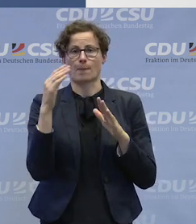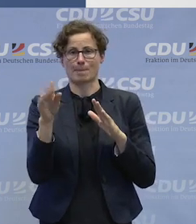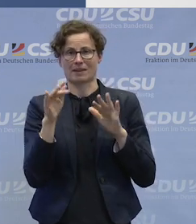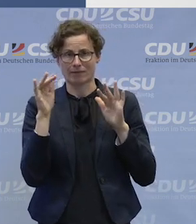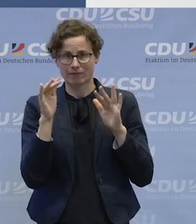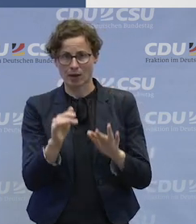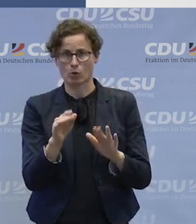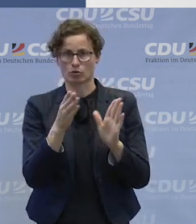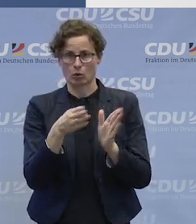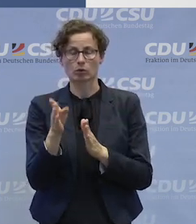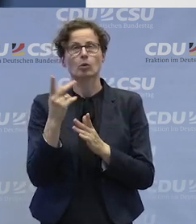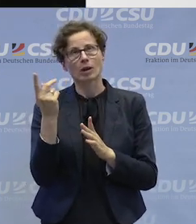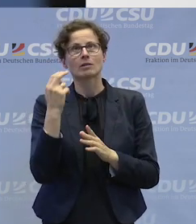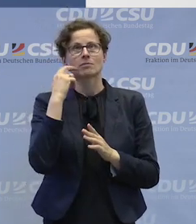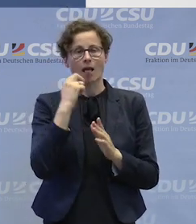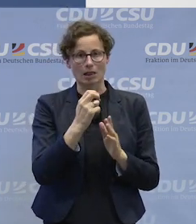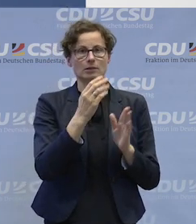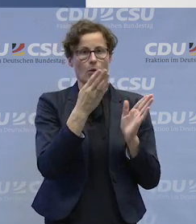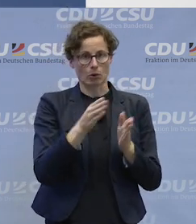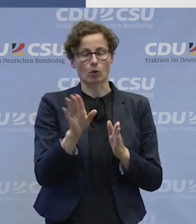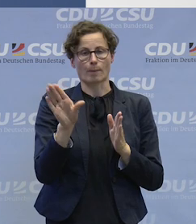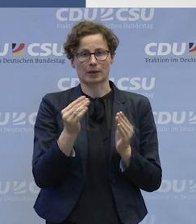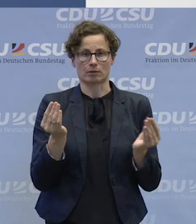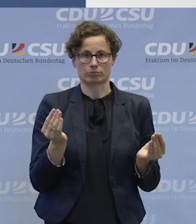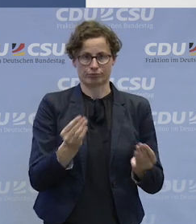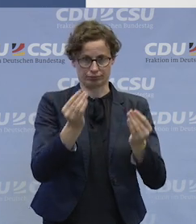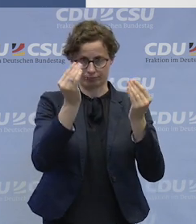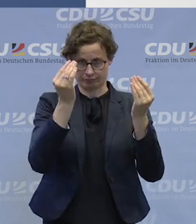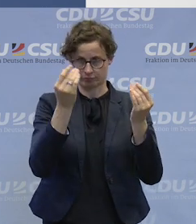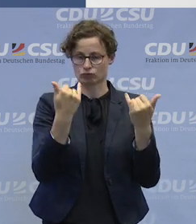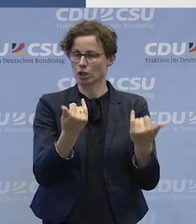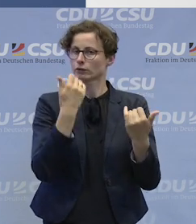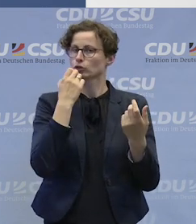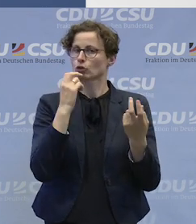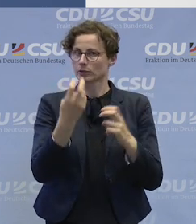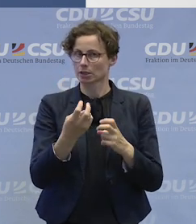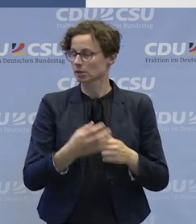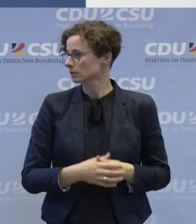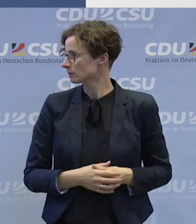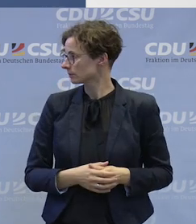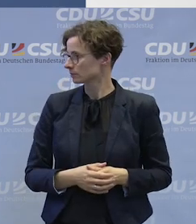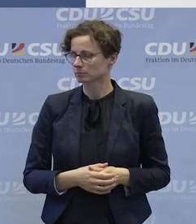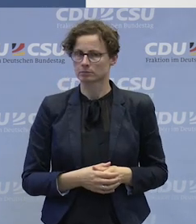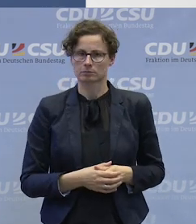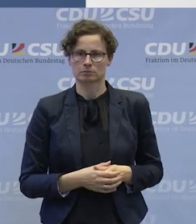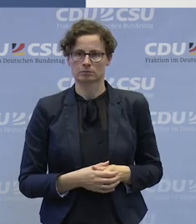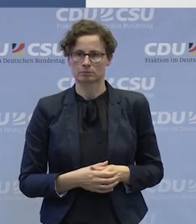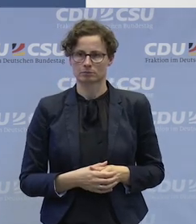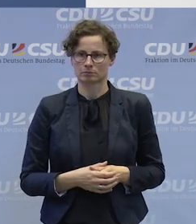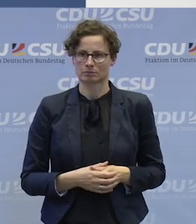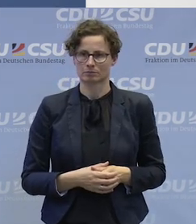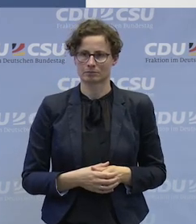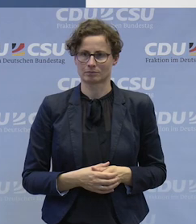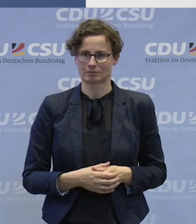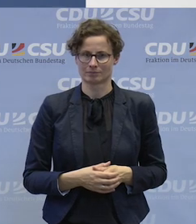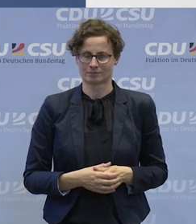oder ergänzte Mitwirkungsverordnung, die wir mit Leben erfüllen wollen. Und erfreulicherweise ist die Stellung